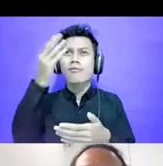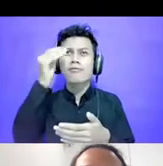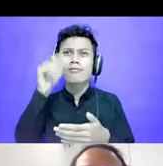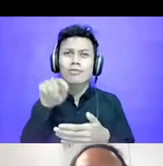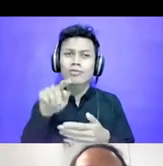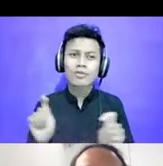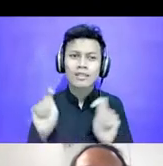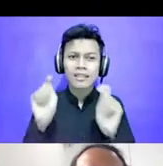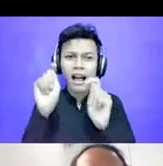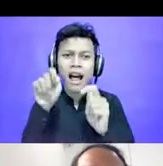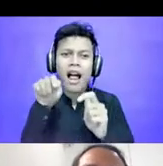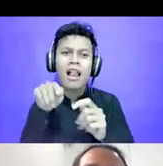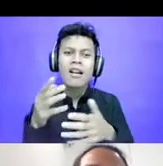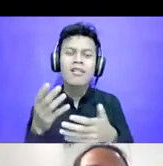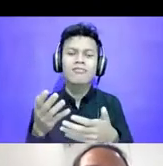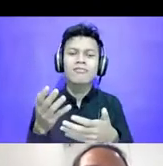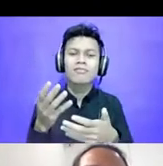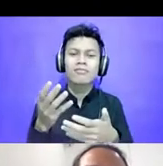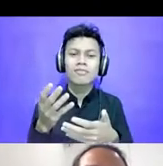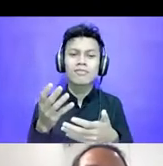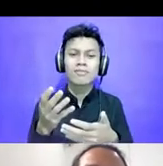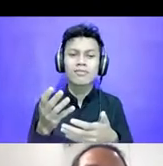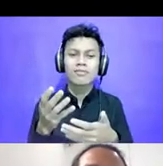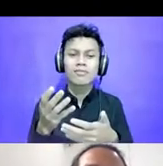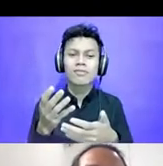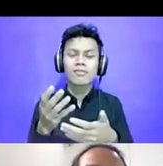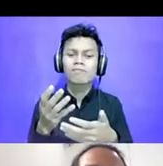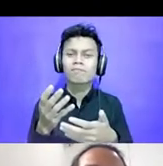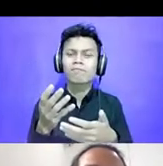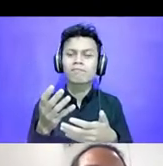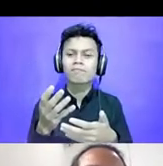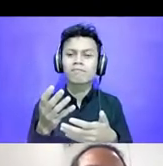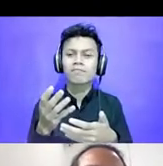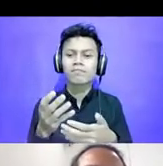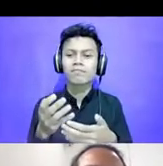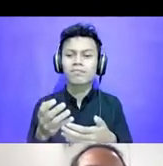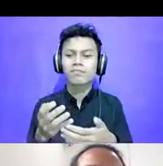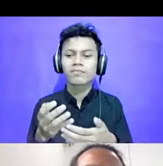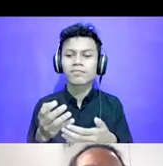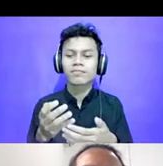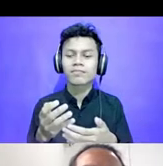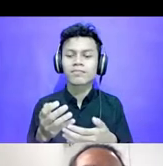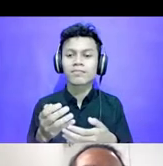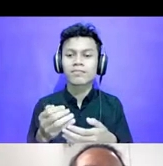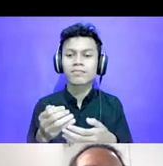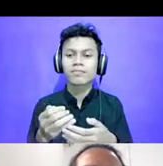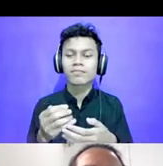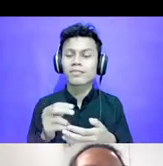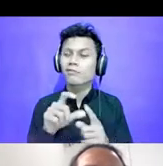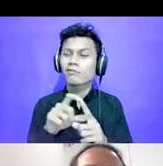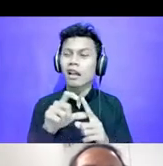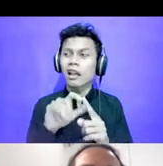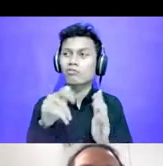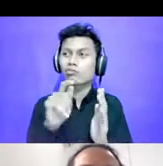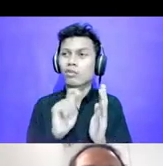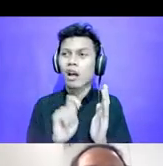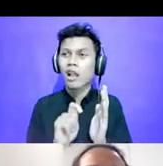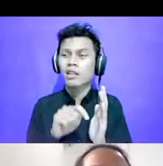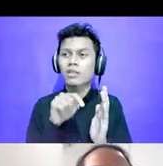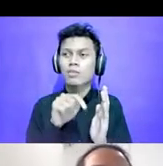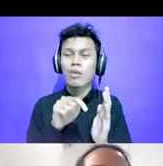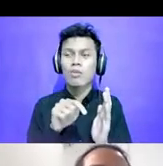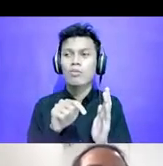berbicara dengan jurnalisme Jadi data jurnalisme itu